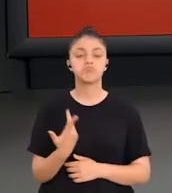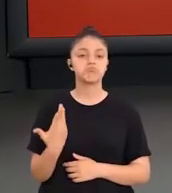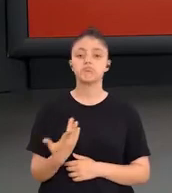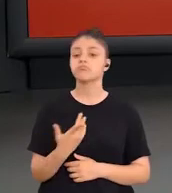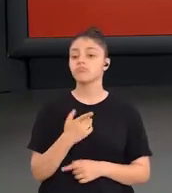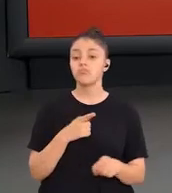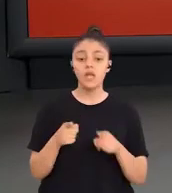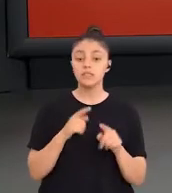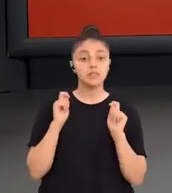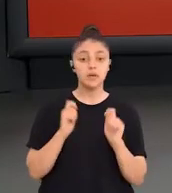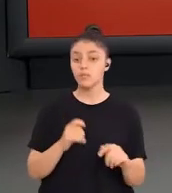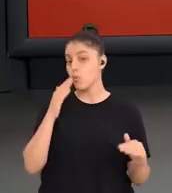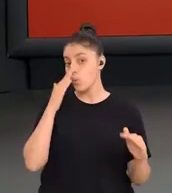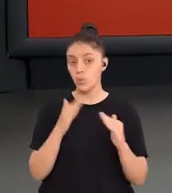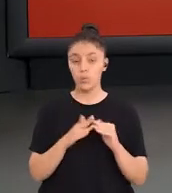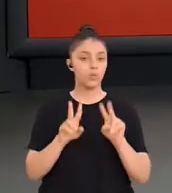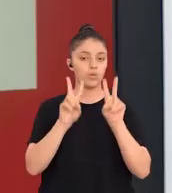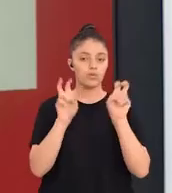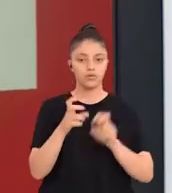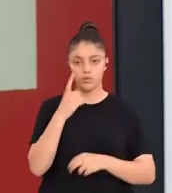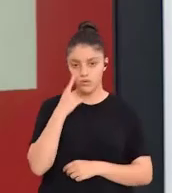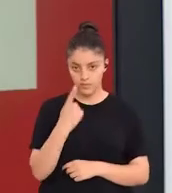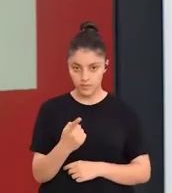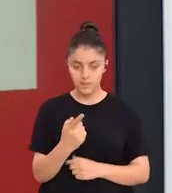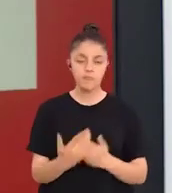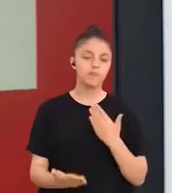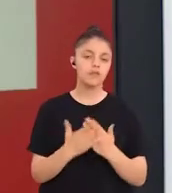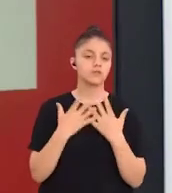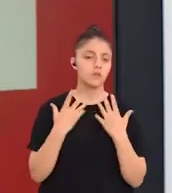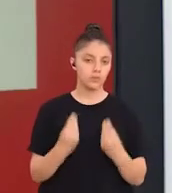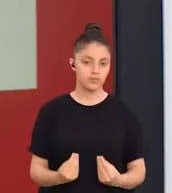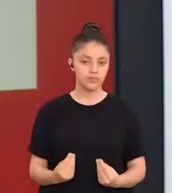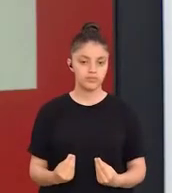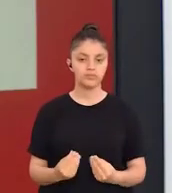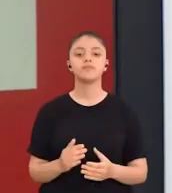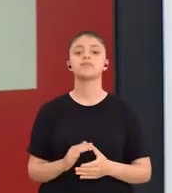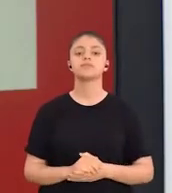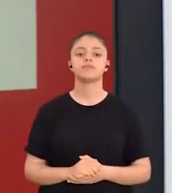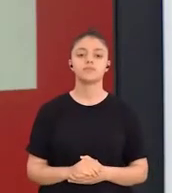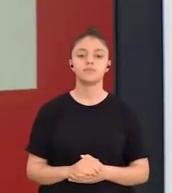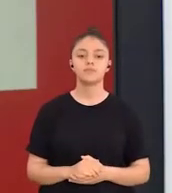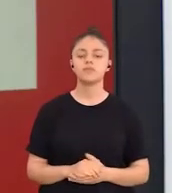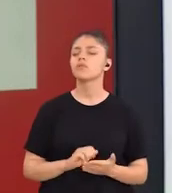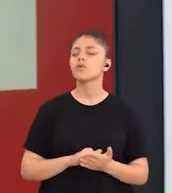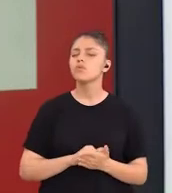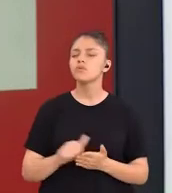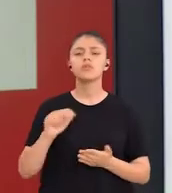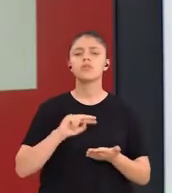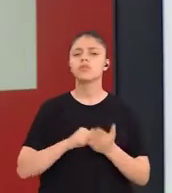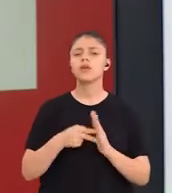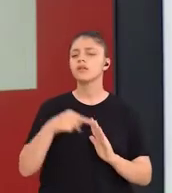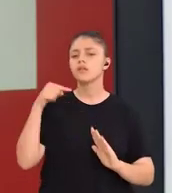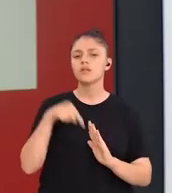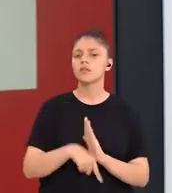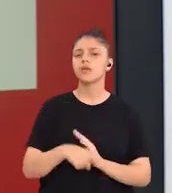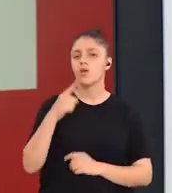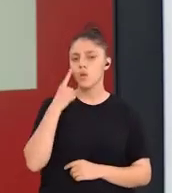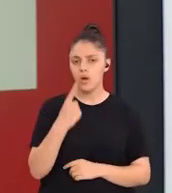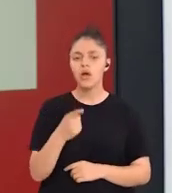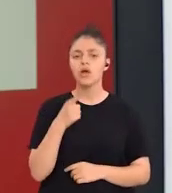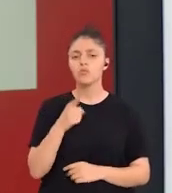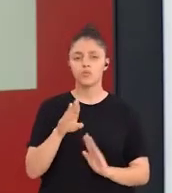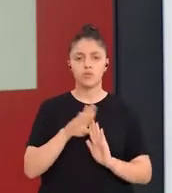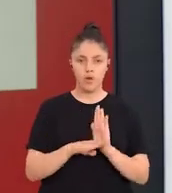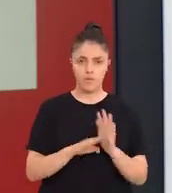nasıl bir yolun izlenmesi gerektiği konusunda kılavuzluk eder. Her model bir bağlı